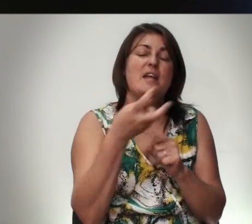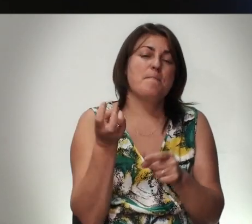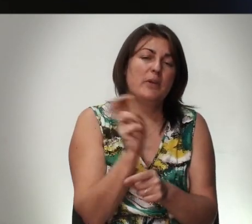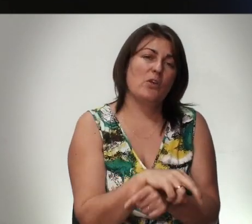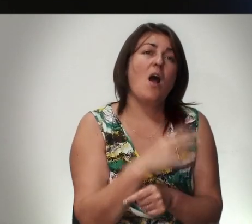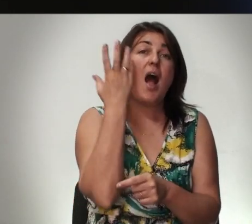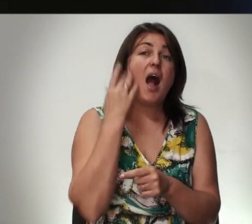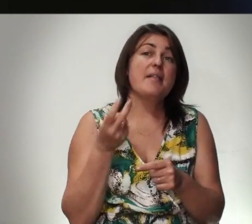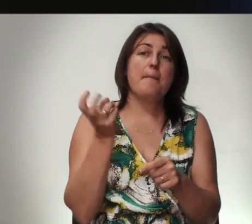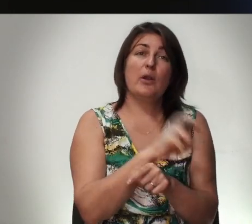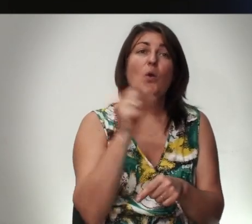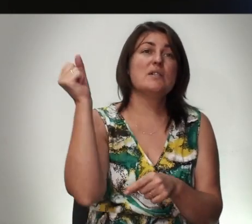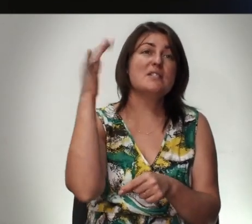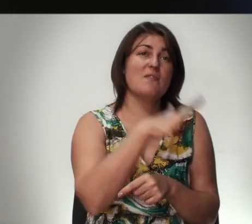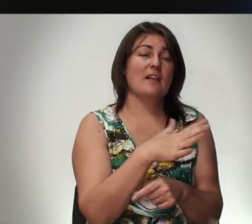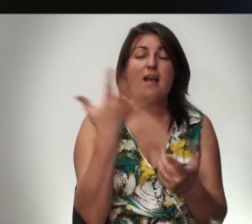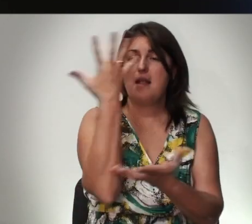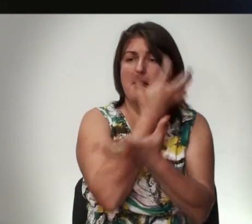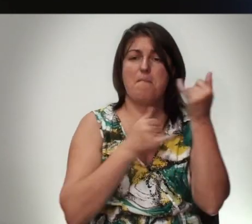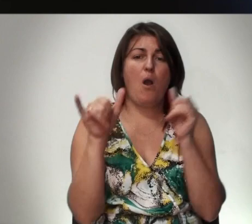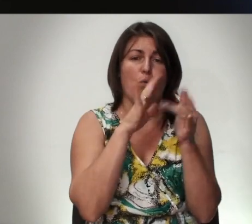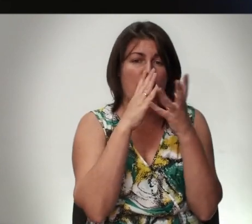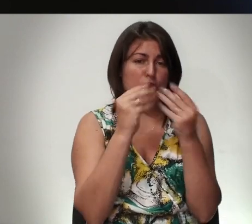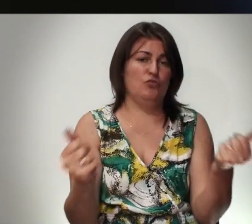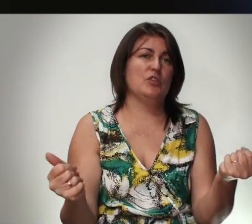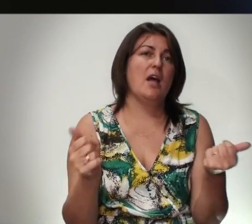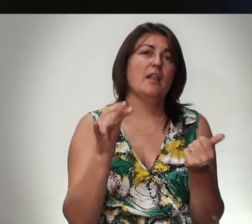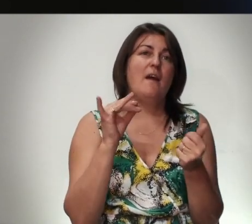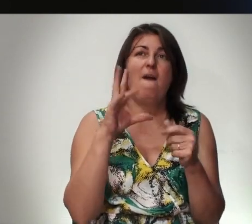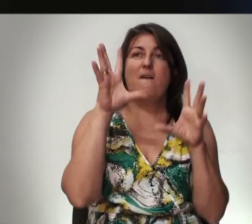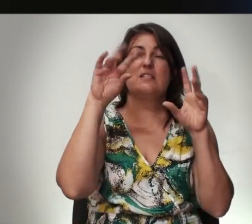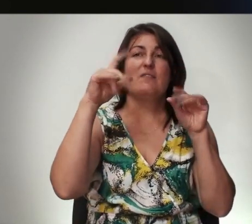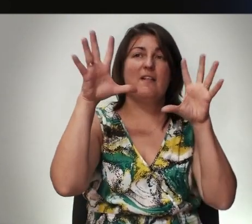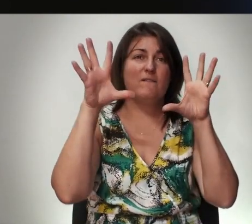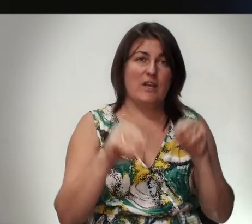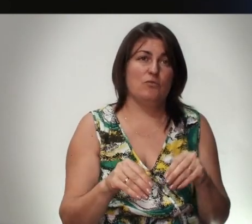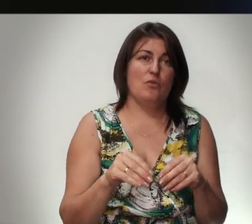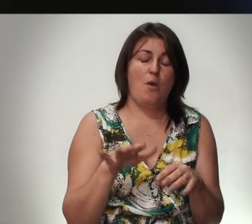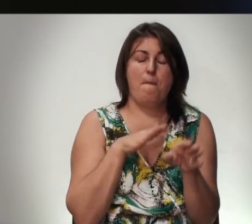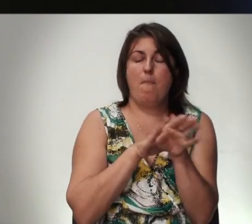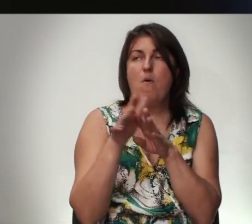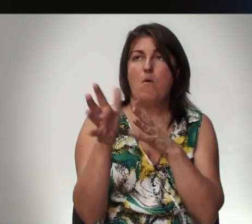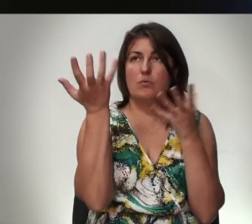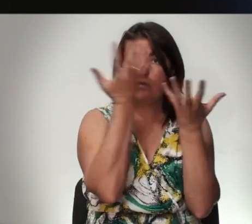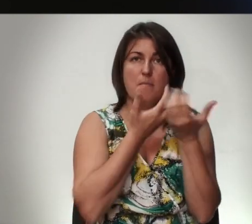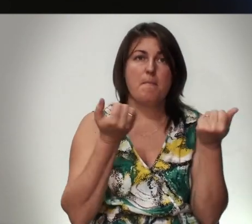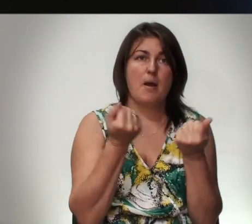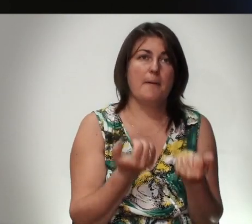Когда Приходит Свет Тьма Куда-то Исчезает Выключи Свет Полная Тьма